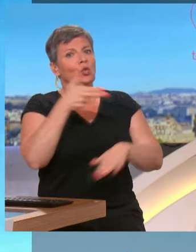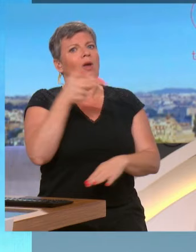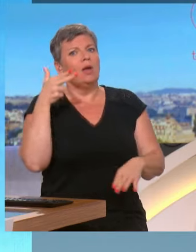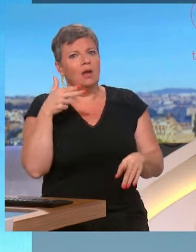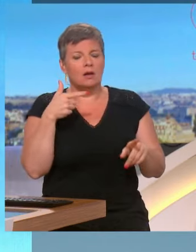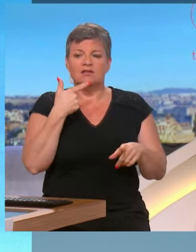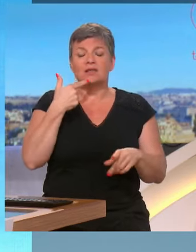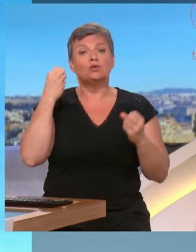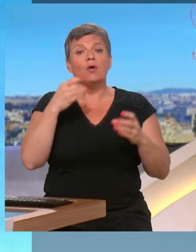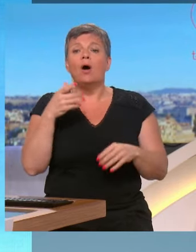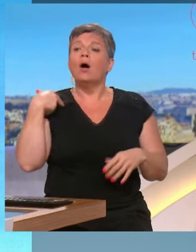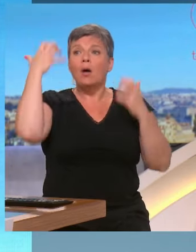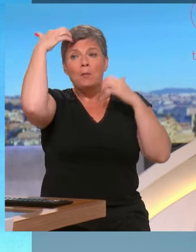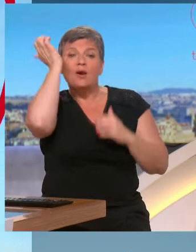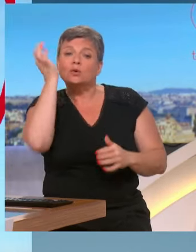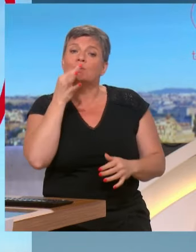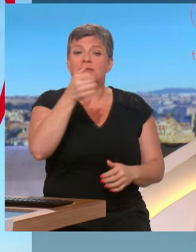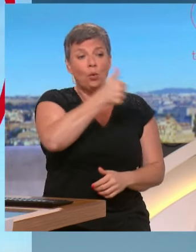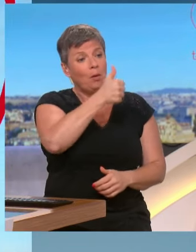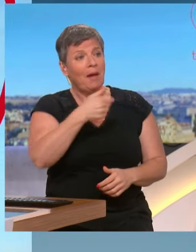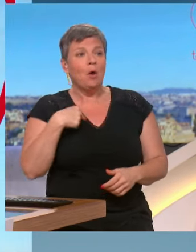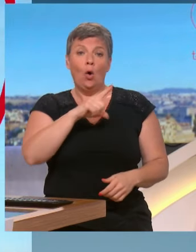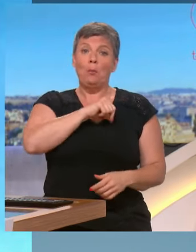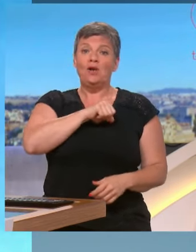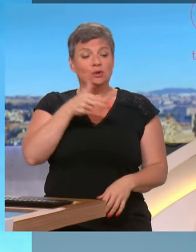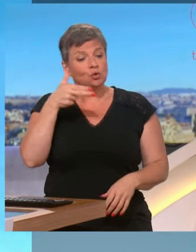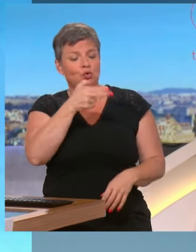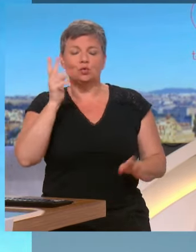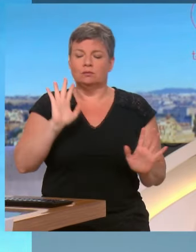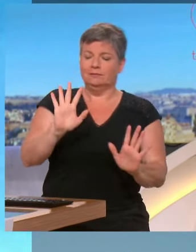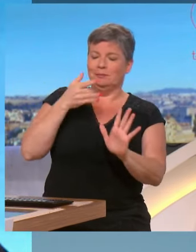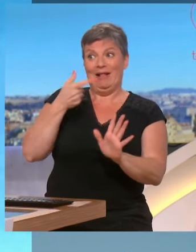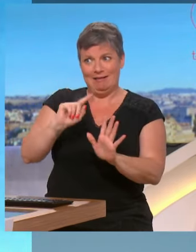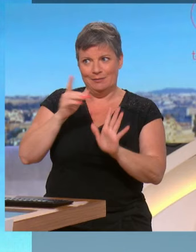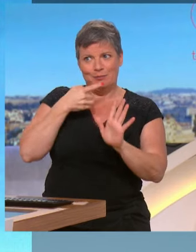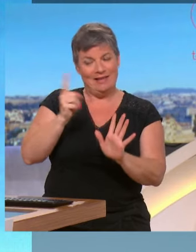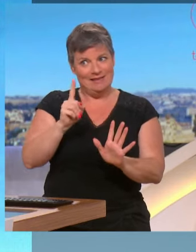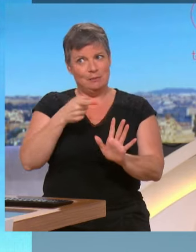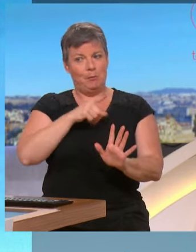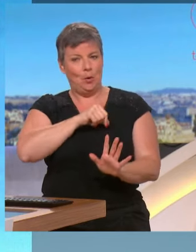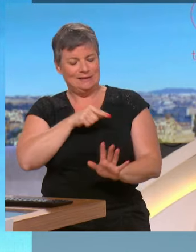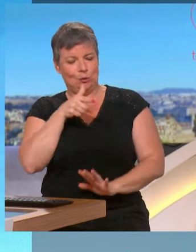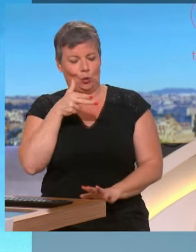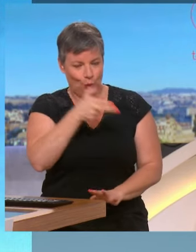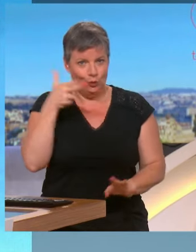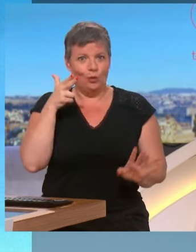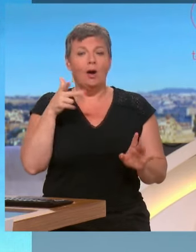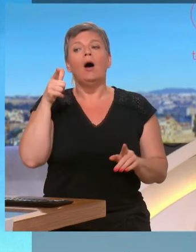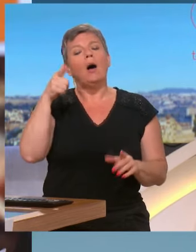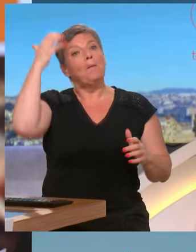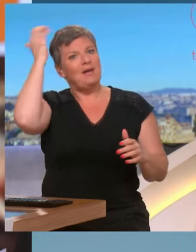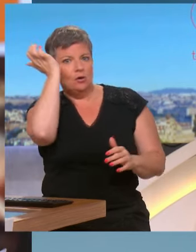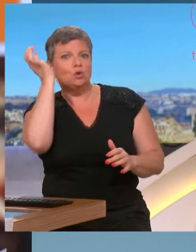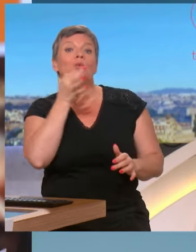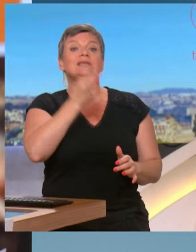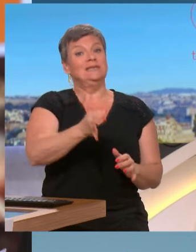police tue, comme l'a dit Jean-Luc Mélenchon, qui amènent peut-être après des slogans comme tout le monde déteste n pas dit la police tue. Jean-Luc Mélenchon l'a dit.'ai